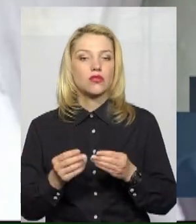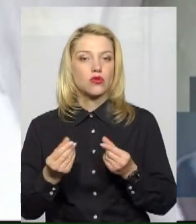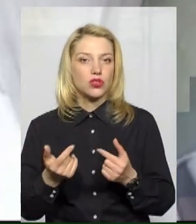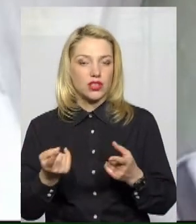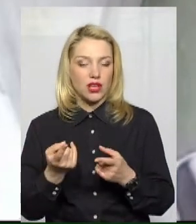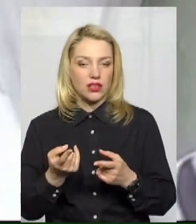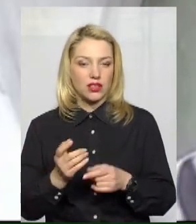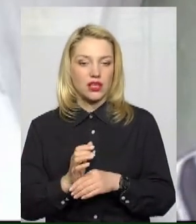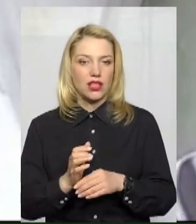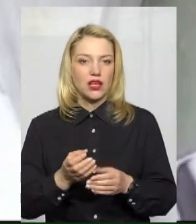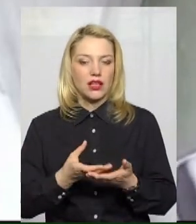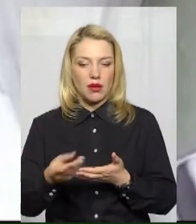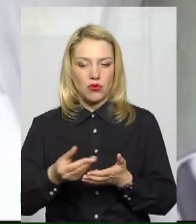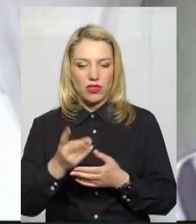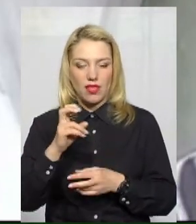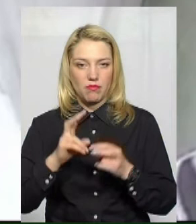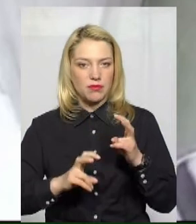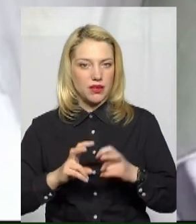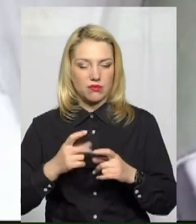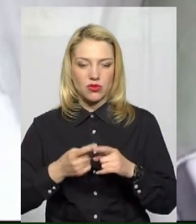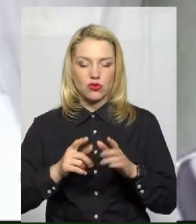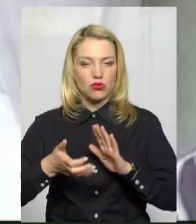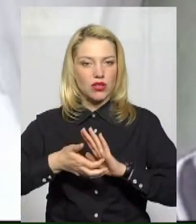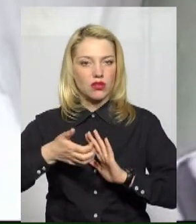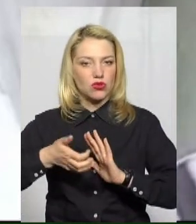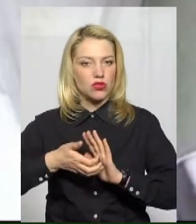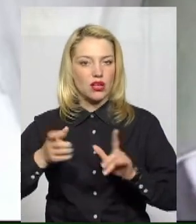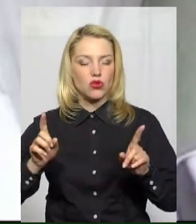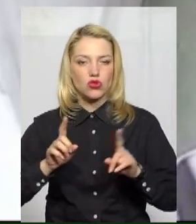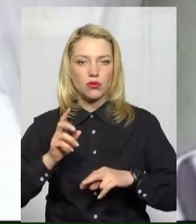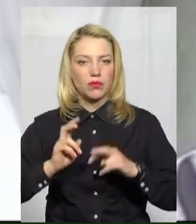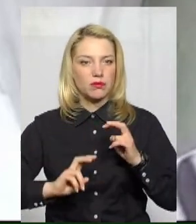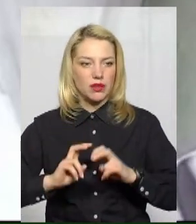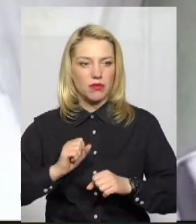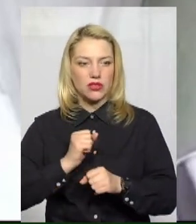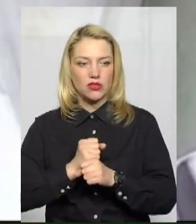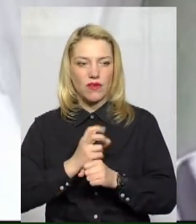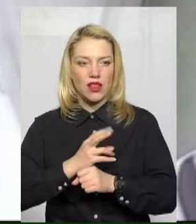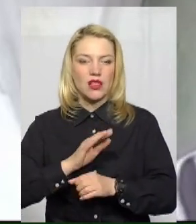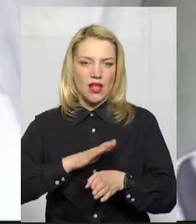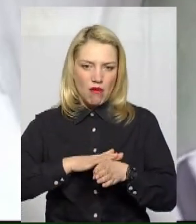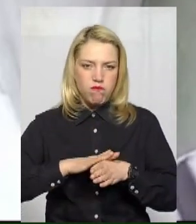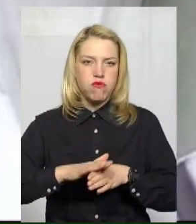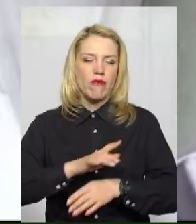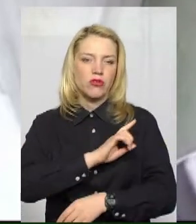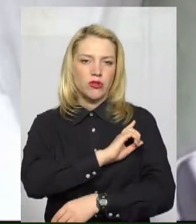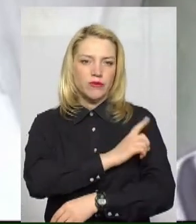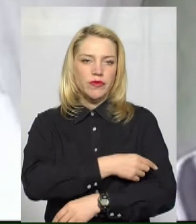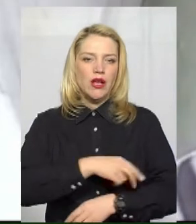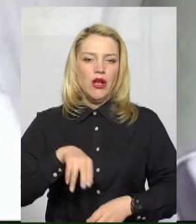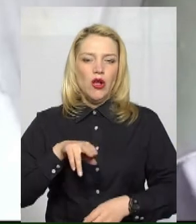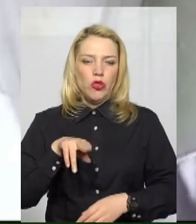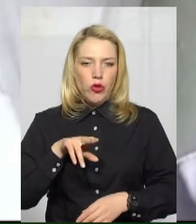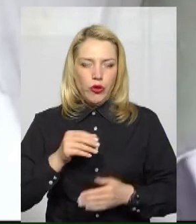підприємство, їх недостатньо для того, щоб підприємство працювало на повну, так як воно працювало до введення карантинних